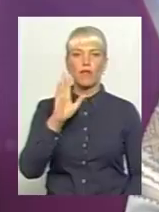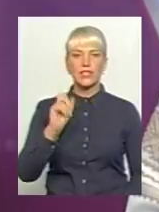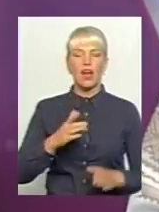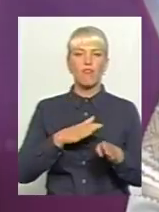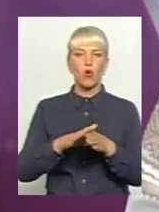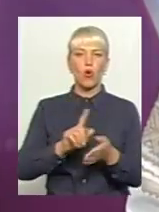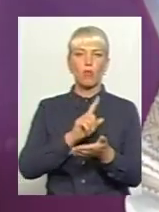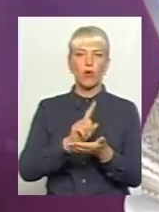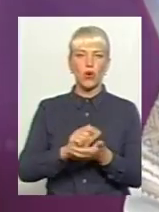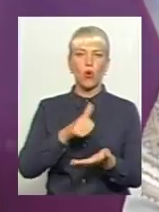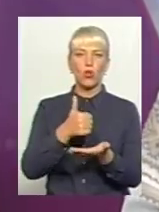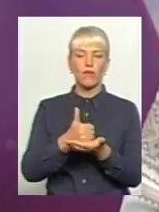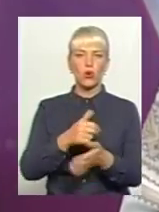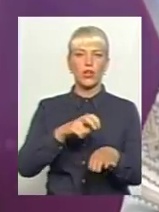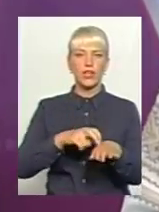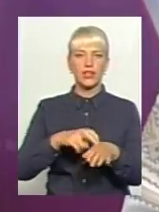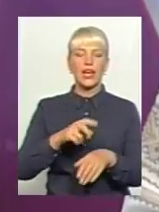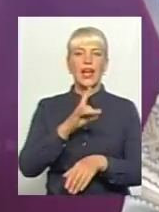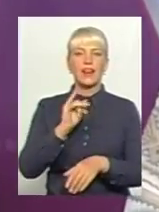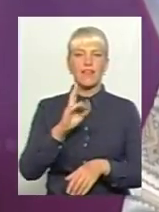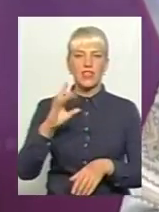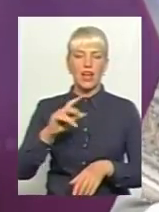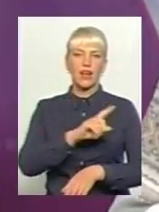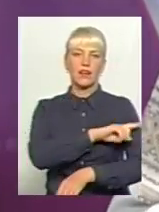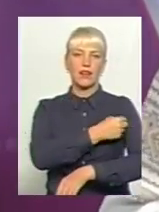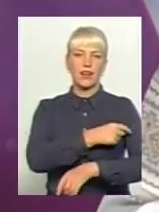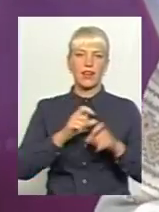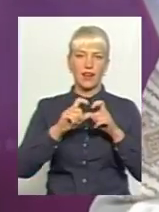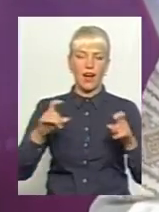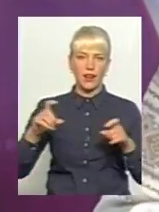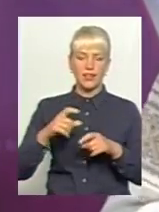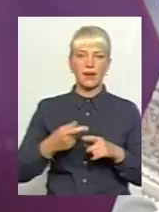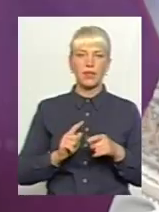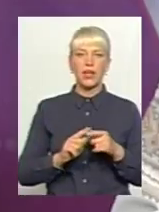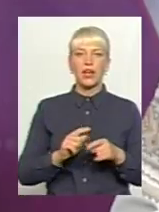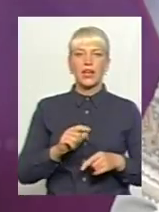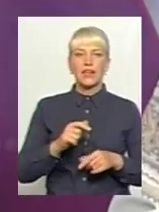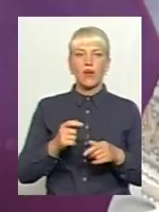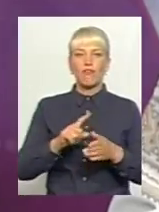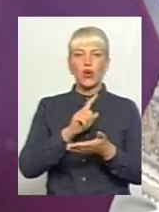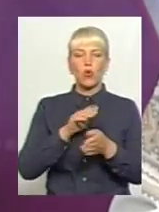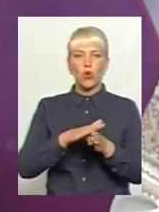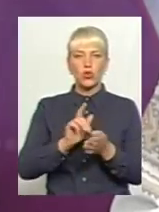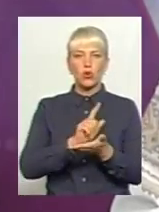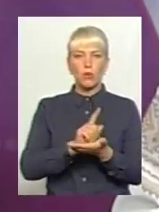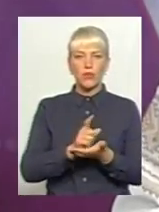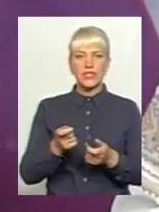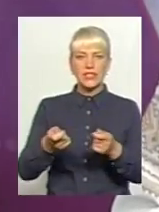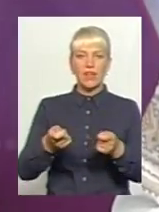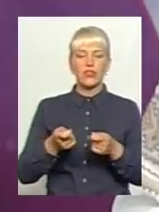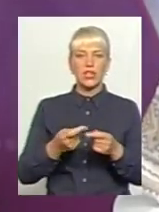головного лікаря комунального закладу Рівнецька обласна клінічна лікарня. Олександр Серветник, виконувач обов'язків за відділення інтенсивної терапії